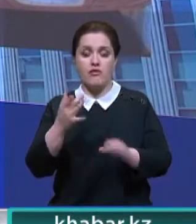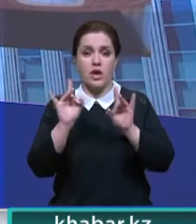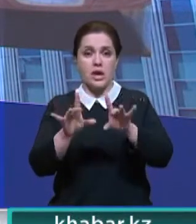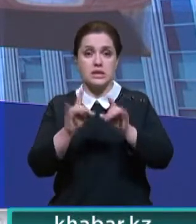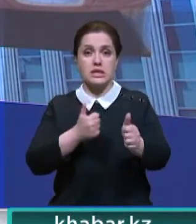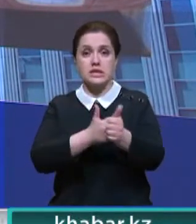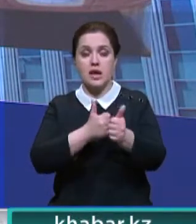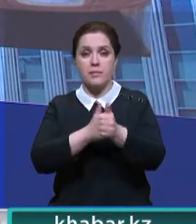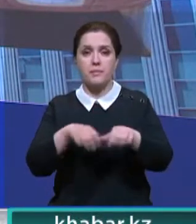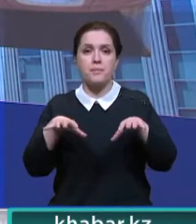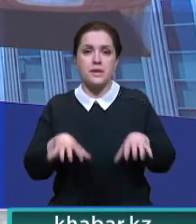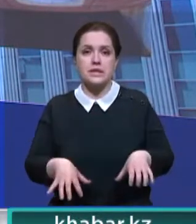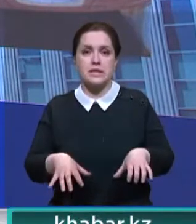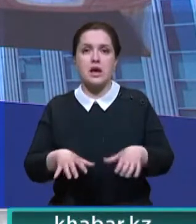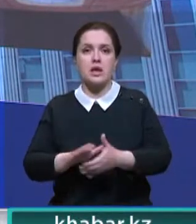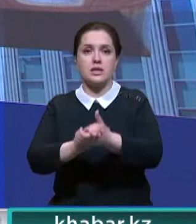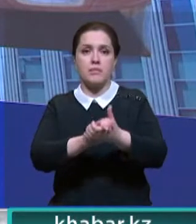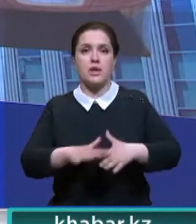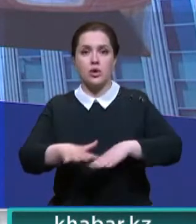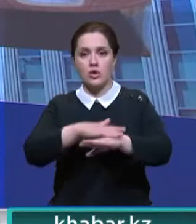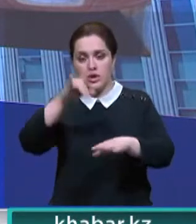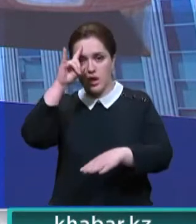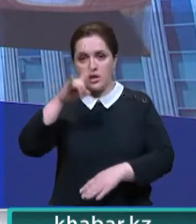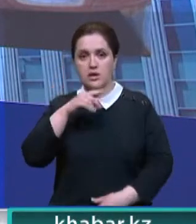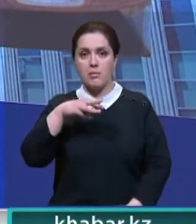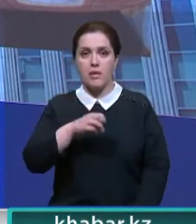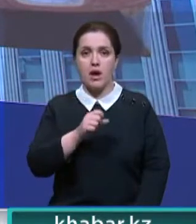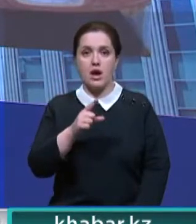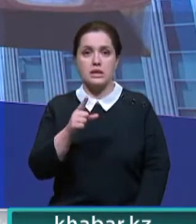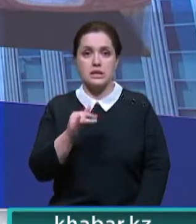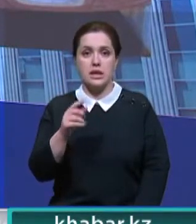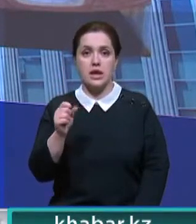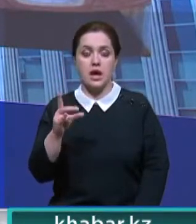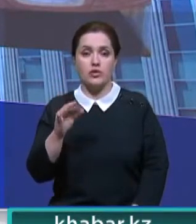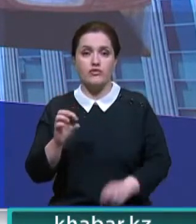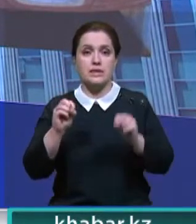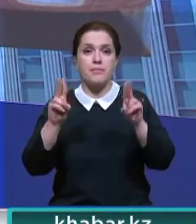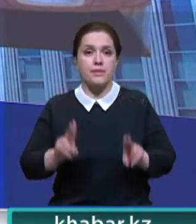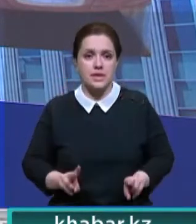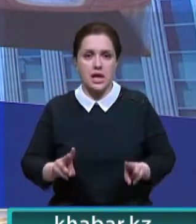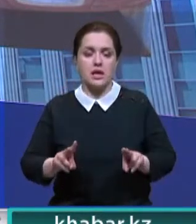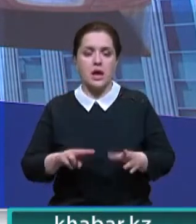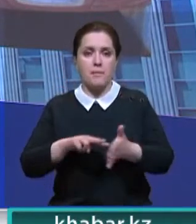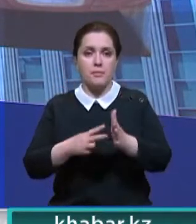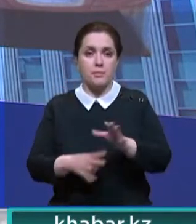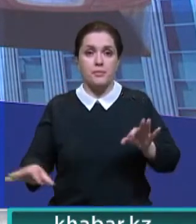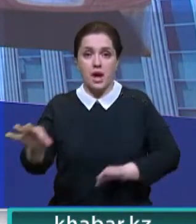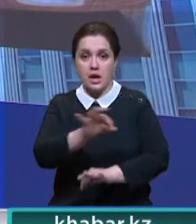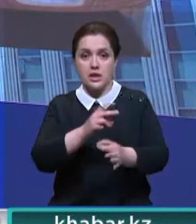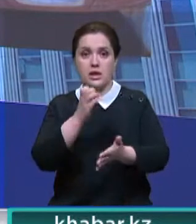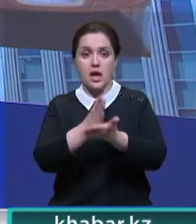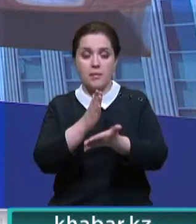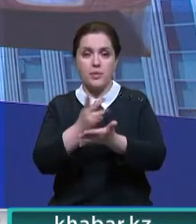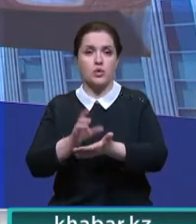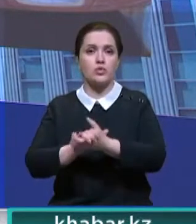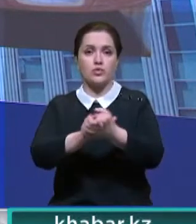рассказал заместитель председателя Ассамблеи народа Казахстана. Марат Азельханов также и доложил о специальных проектах АНК, направленных на